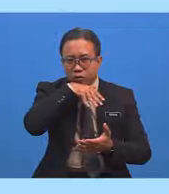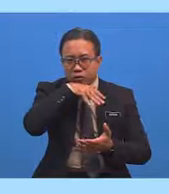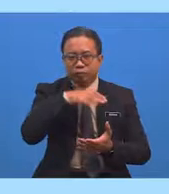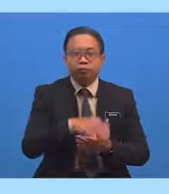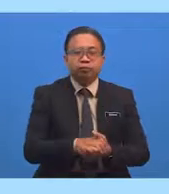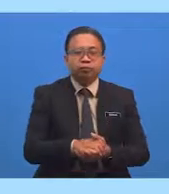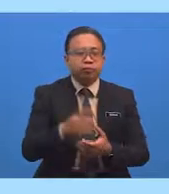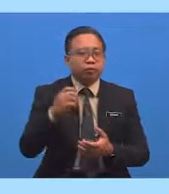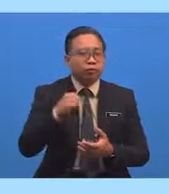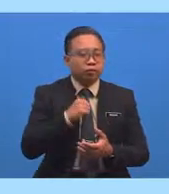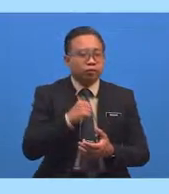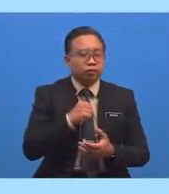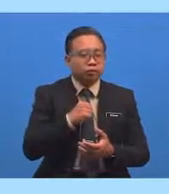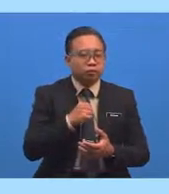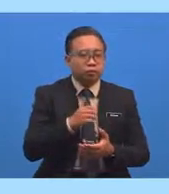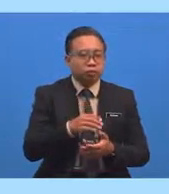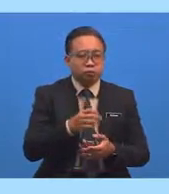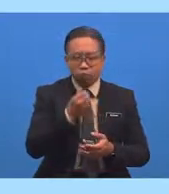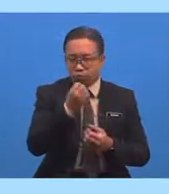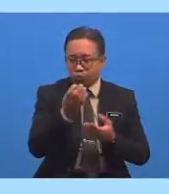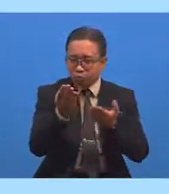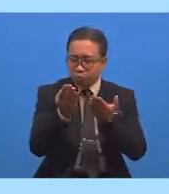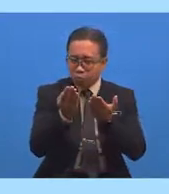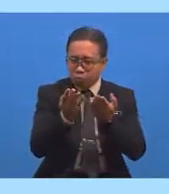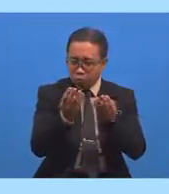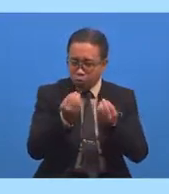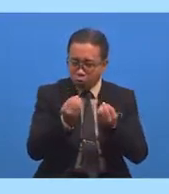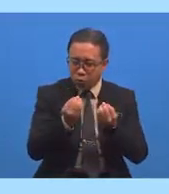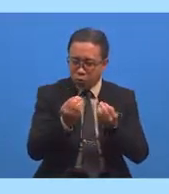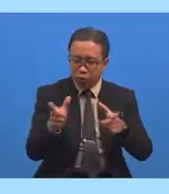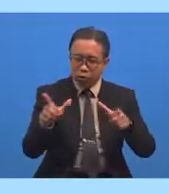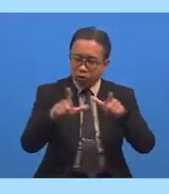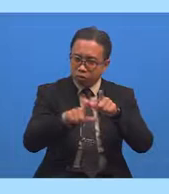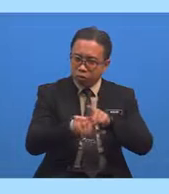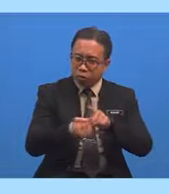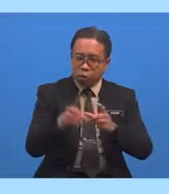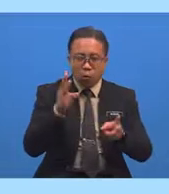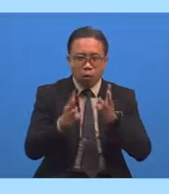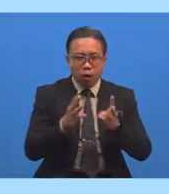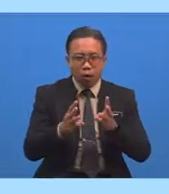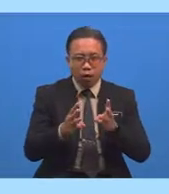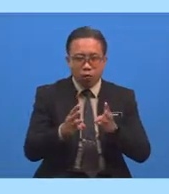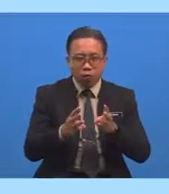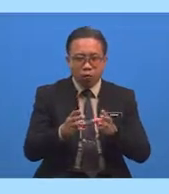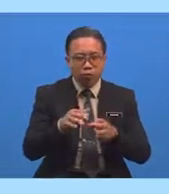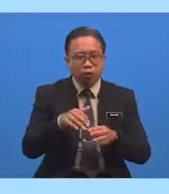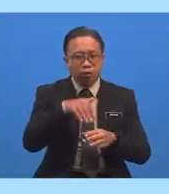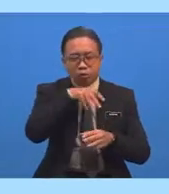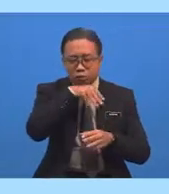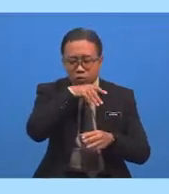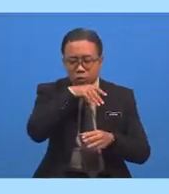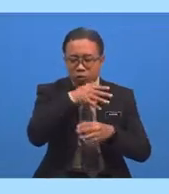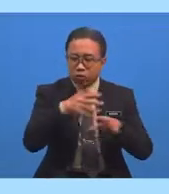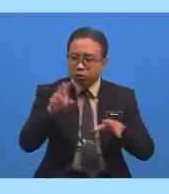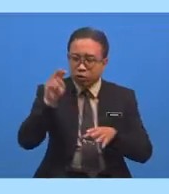Sallallahu Sallam Sendiri Turut Memohon Perlindungan Walaupun Baginda Seorang Nabi